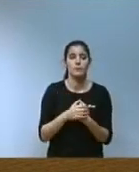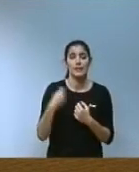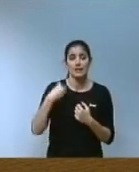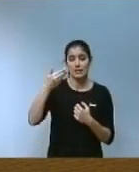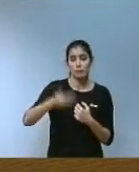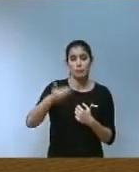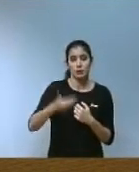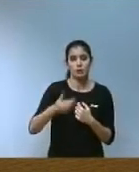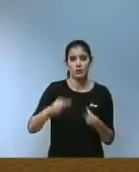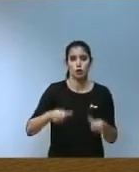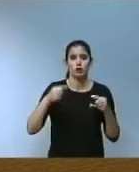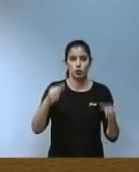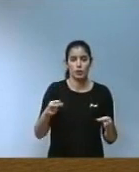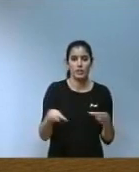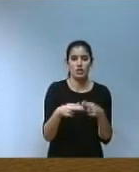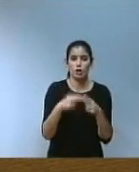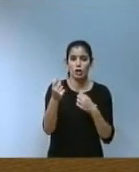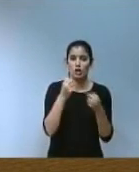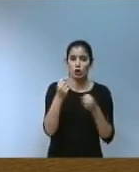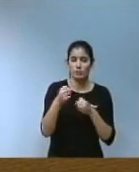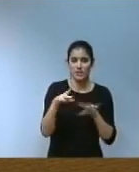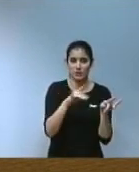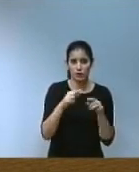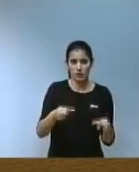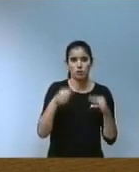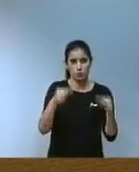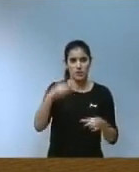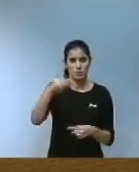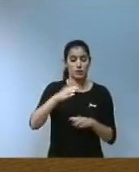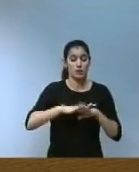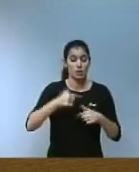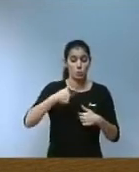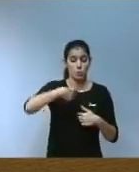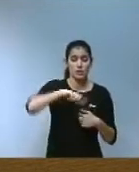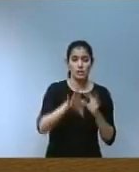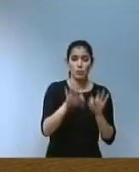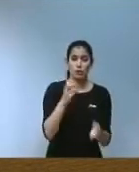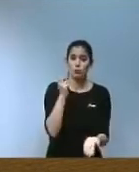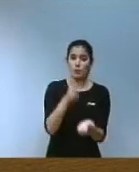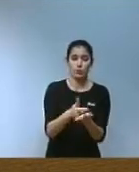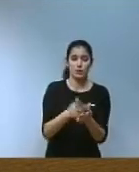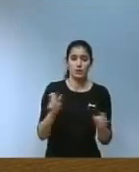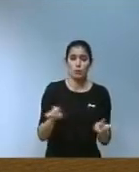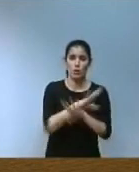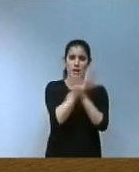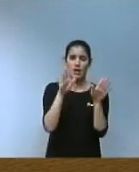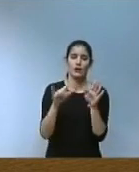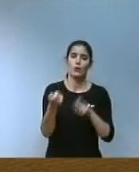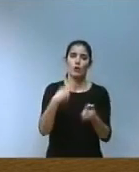socioeconòmiques i territorials la nostra opció és una aposta decidida pel comerç de proximitat